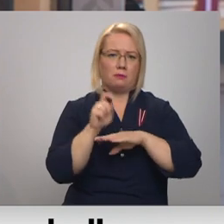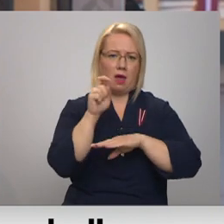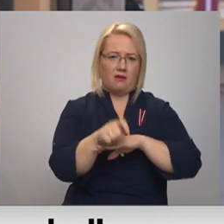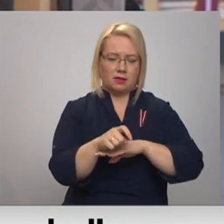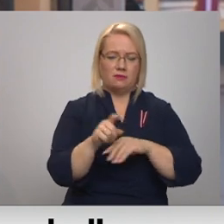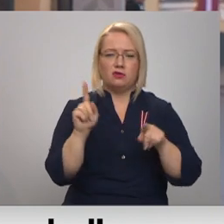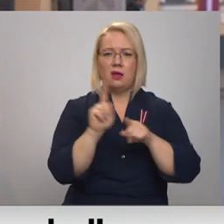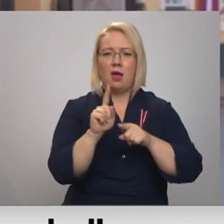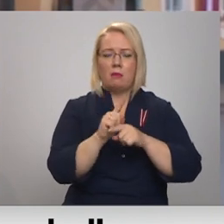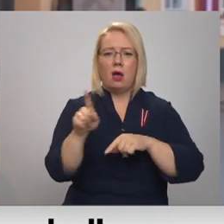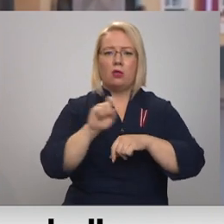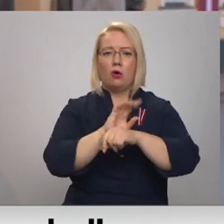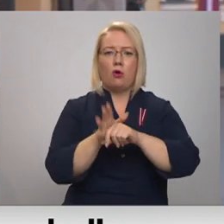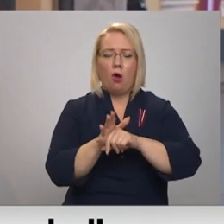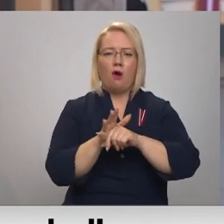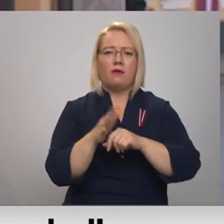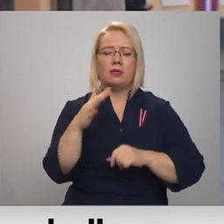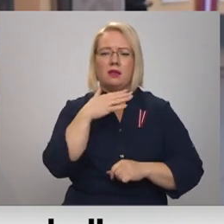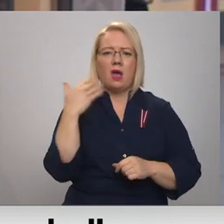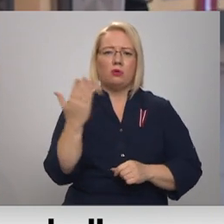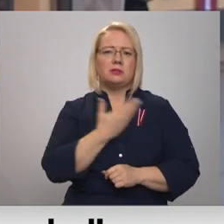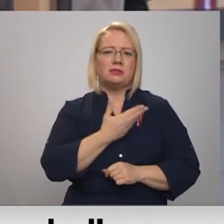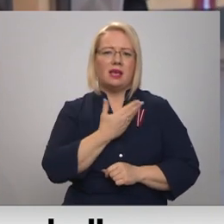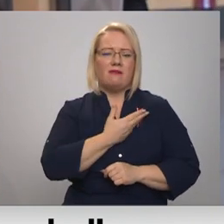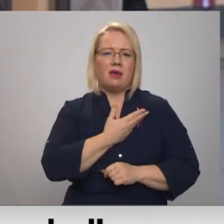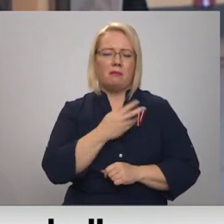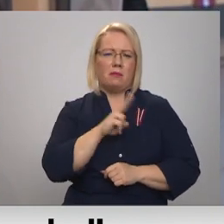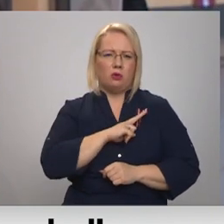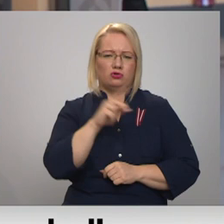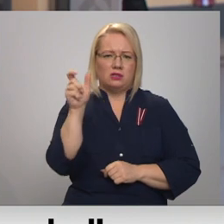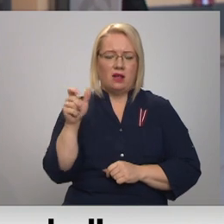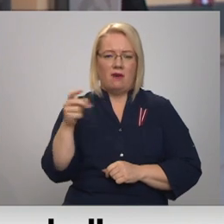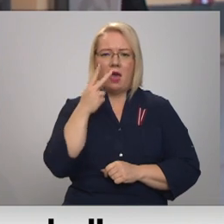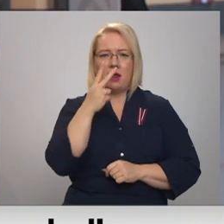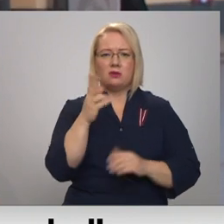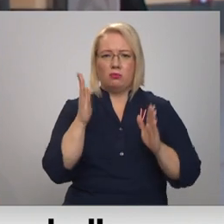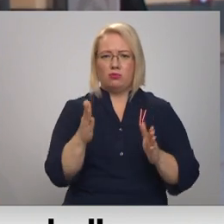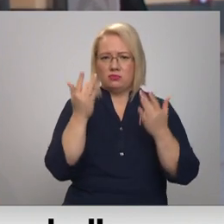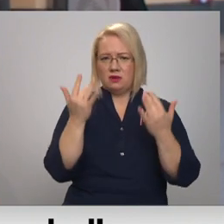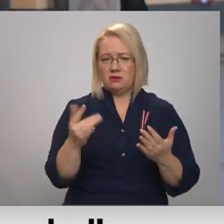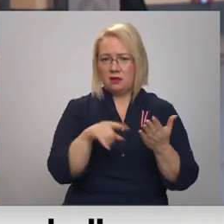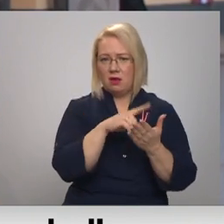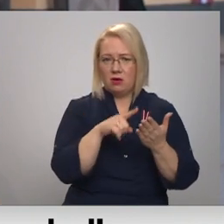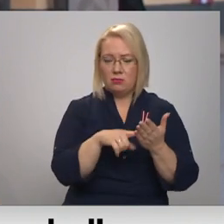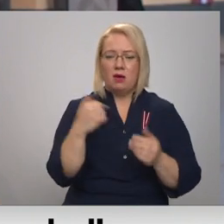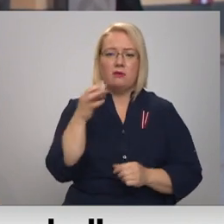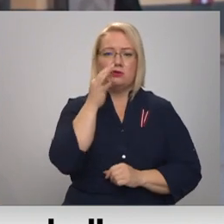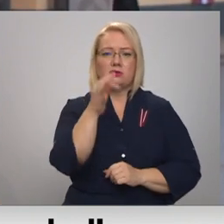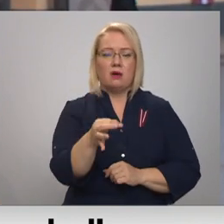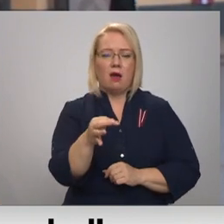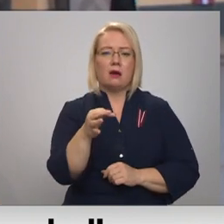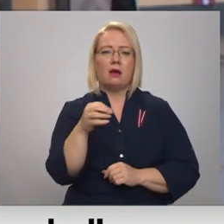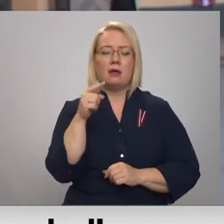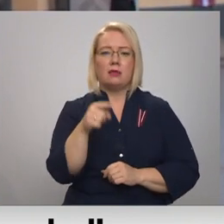Šis pats Covid pēdējās dienās ir laupījis ļoti daudz dzīvību. Vai redzat gaisnu tuneļu galā? Jā, tas, ka ir mums